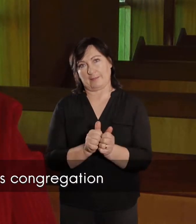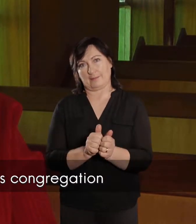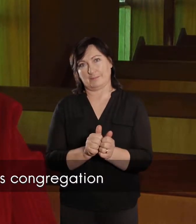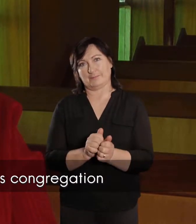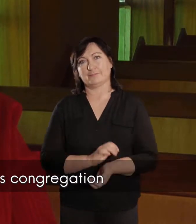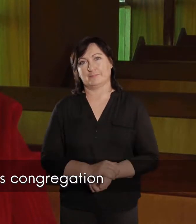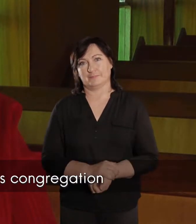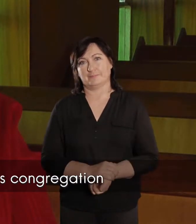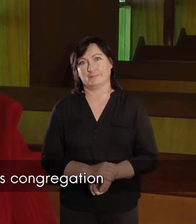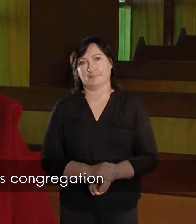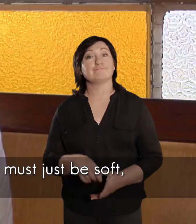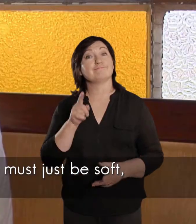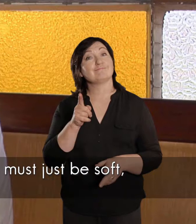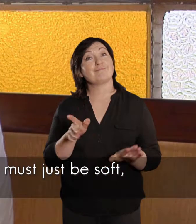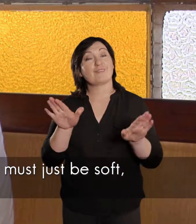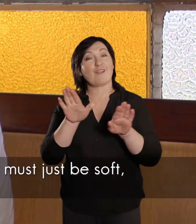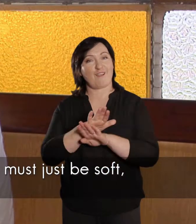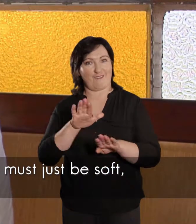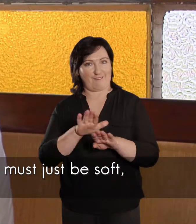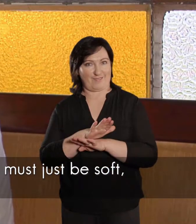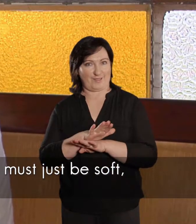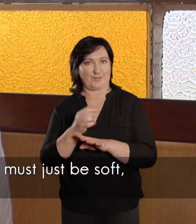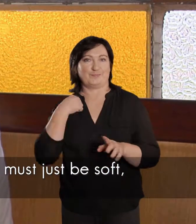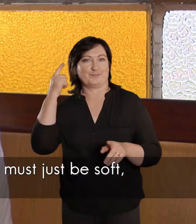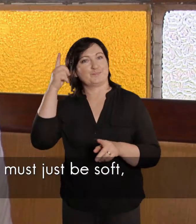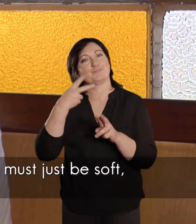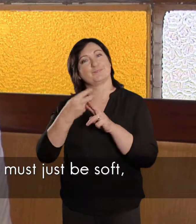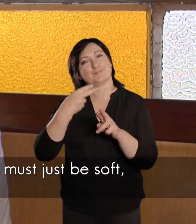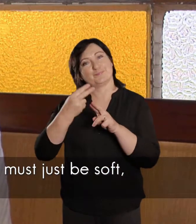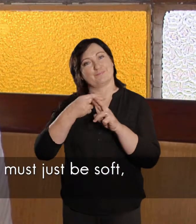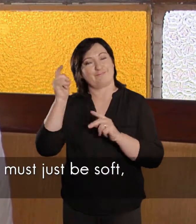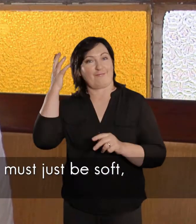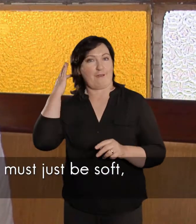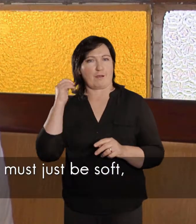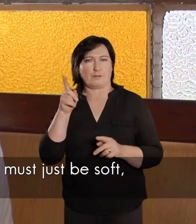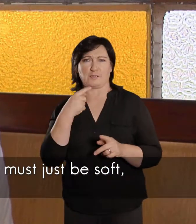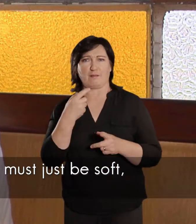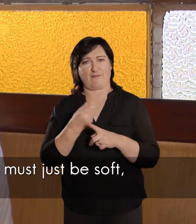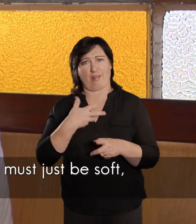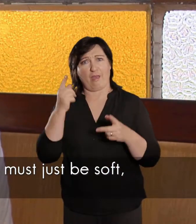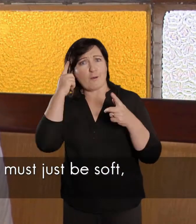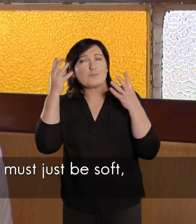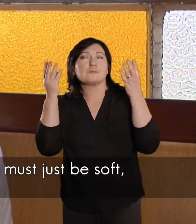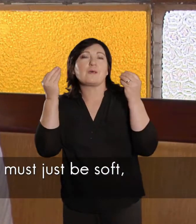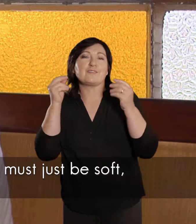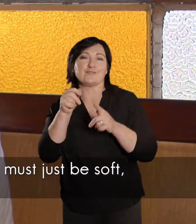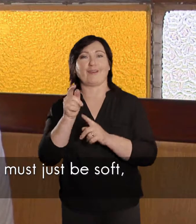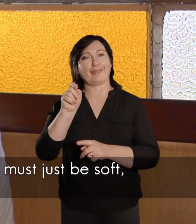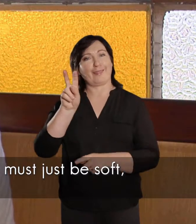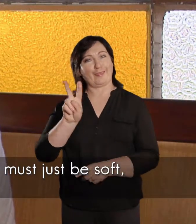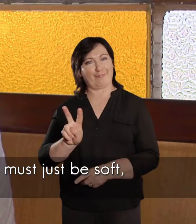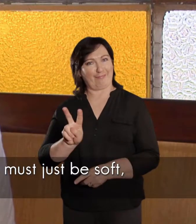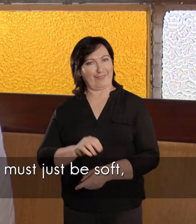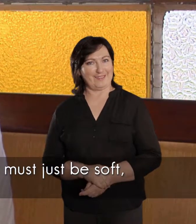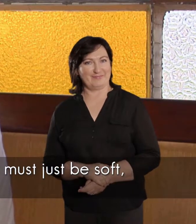herder vir die gemeente. In aande, het ek sy hare kom doen, het alles gesê, sy hare moet net zagwis, vir die